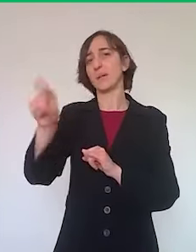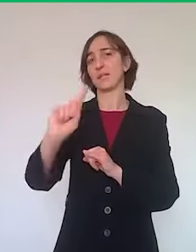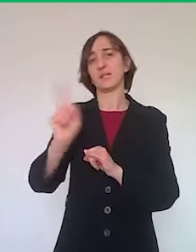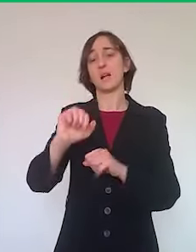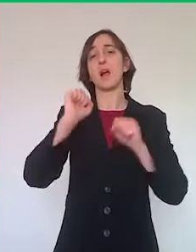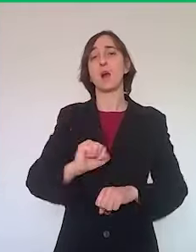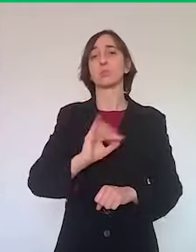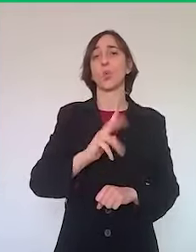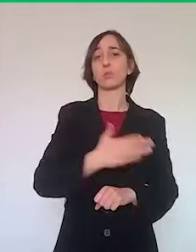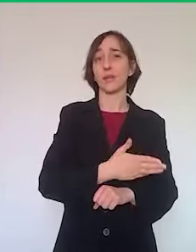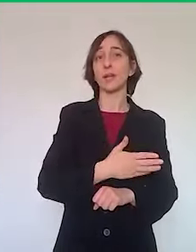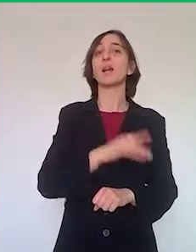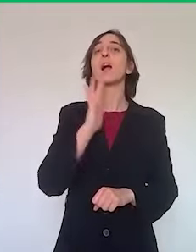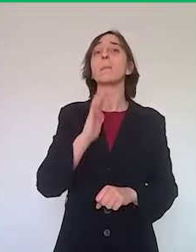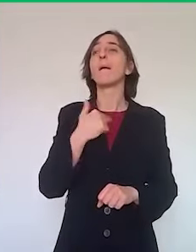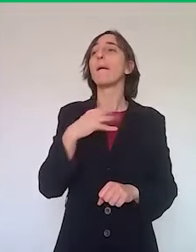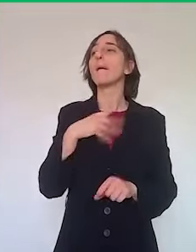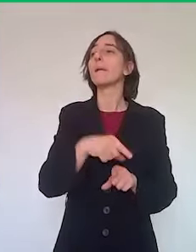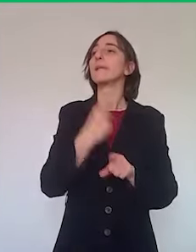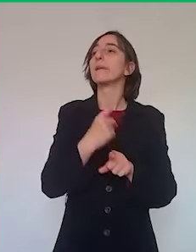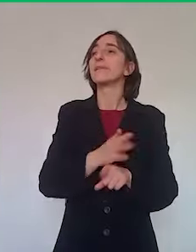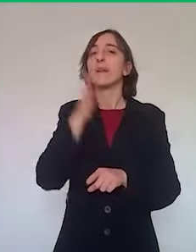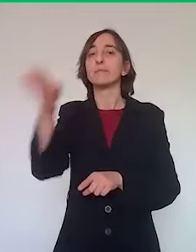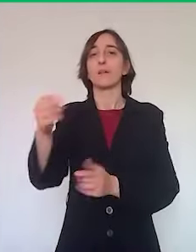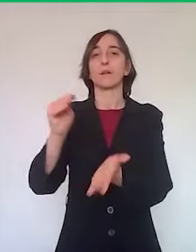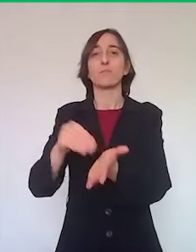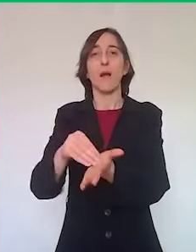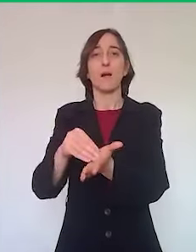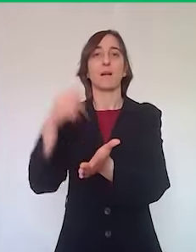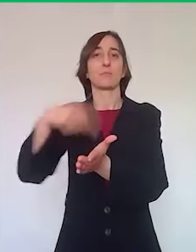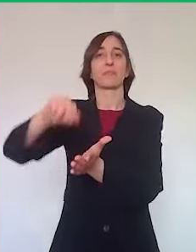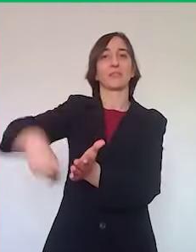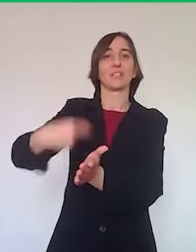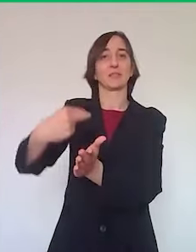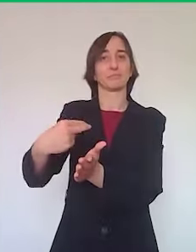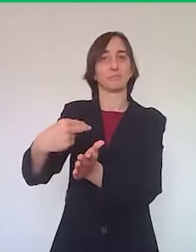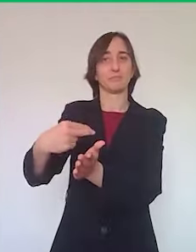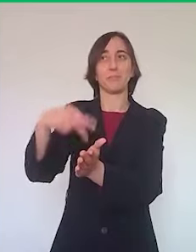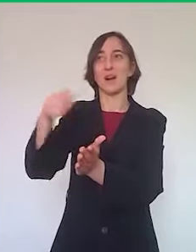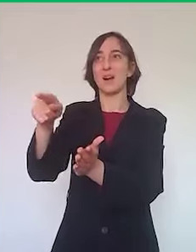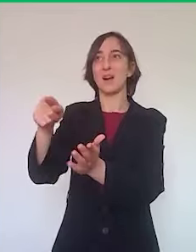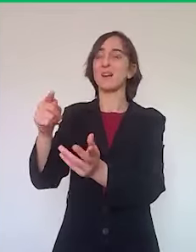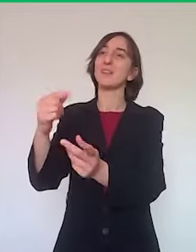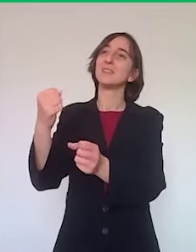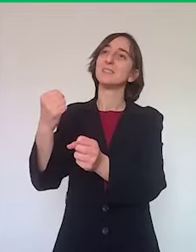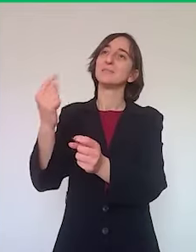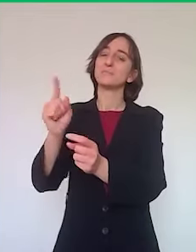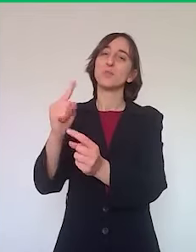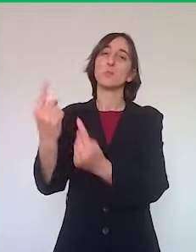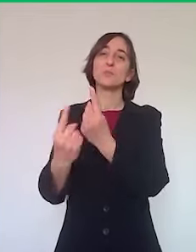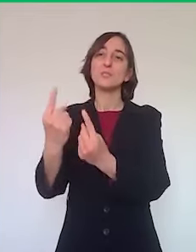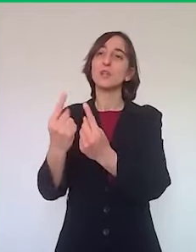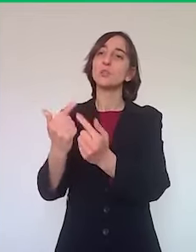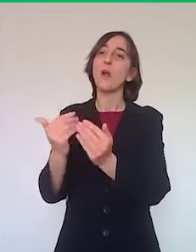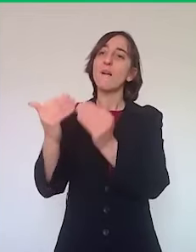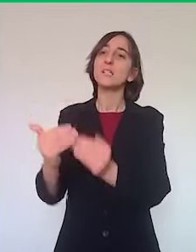'autorizzazione in banca per il pagamento del primo stato di avanzamenti. È una questione molto specifica, molto tecnica e però